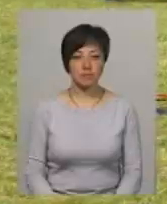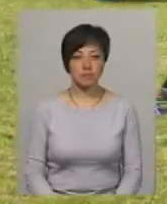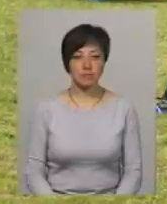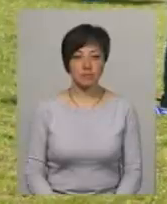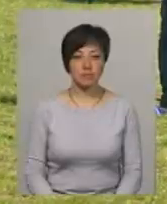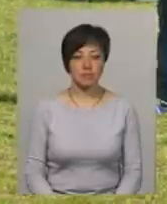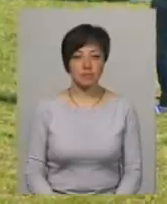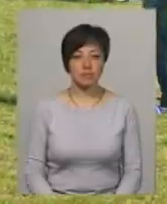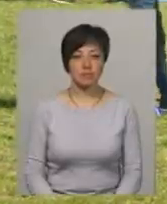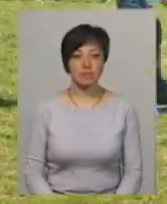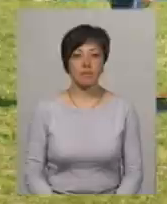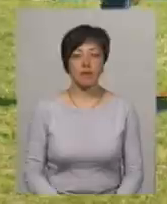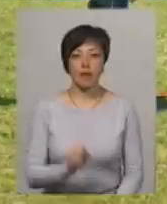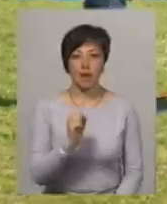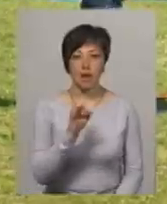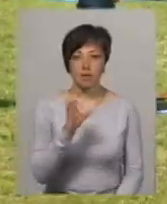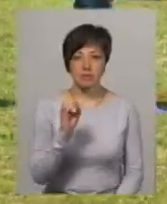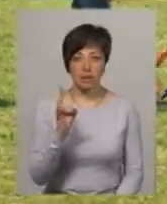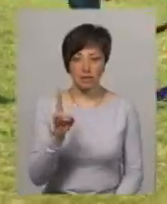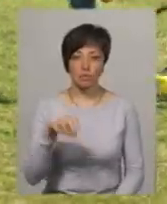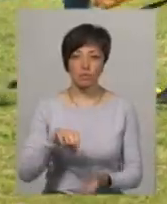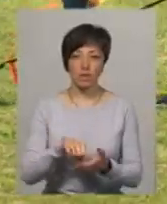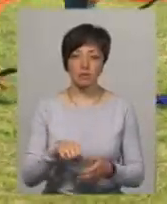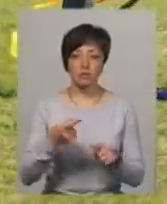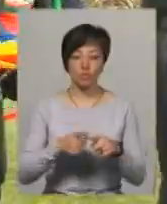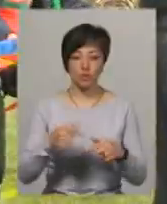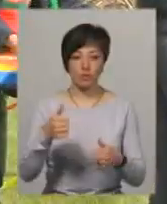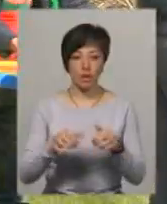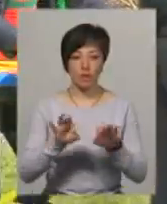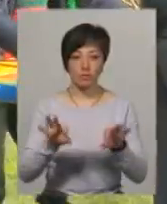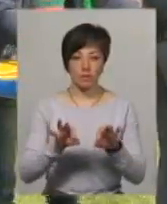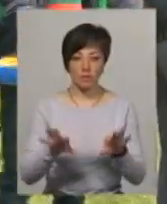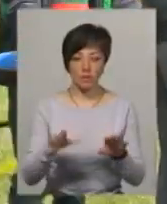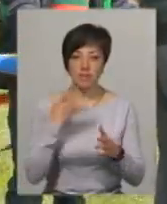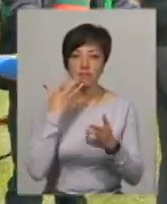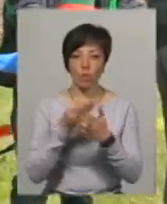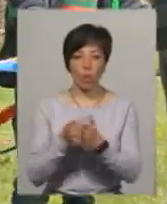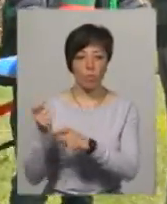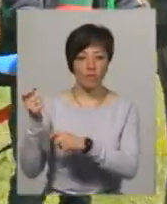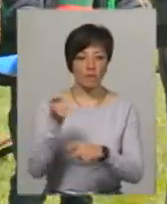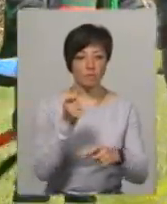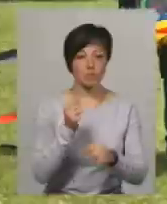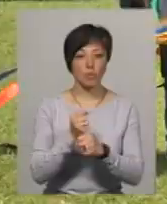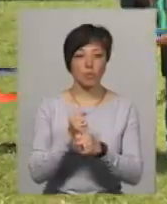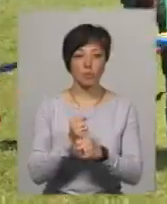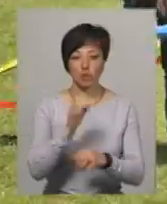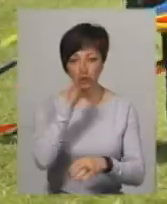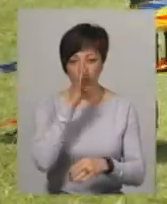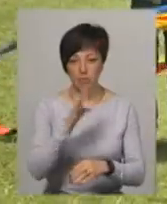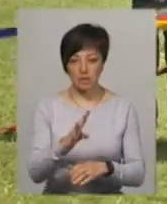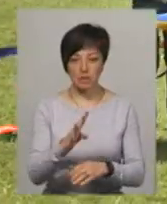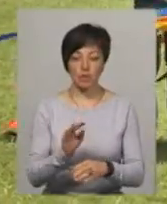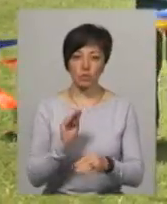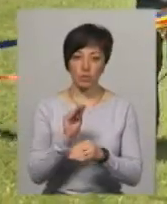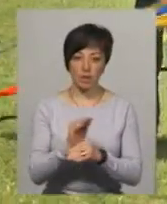Арсен Стецюк – учасник цьогорічних змагань. Розповідає, свого повітряного змія робив чотири місяці. Та додає,